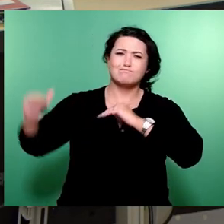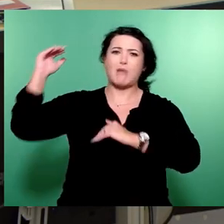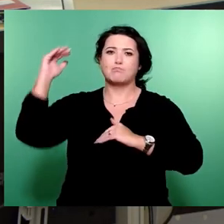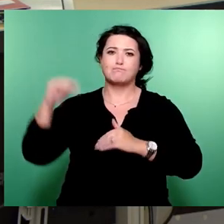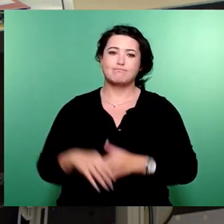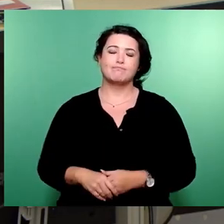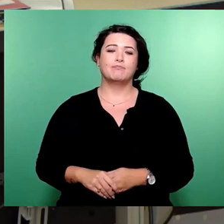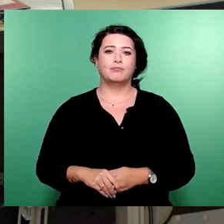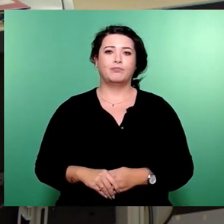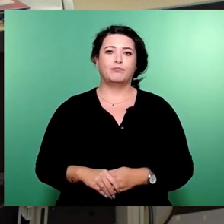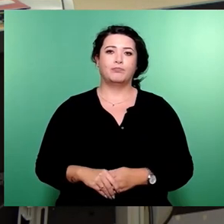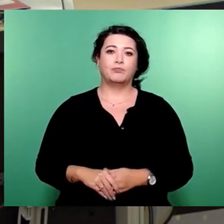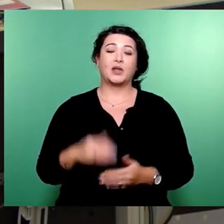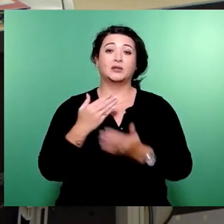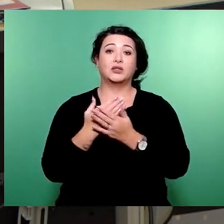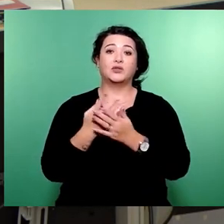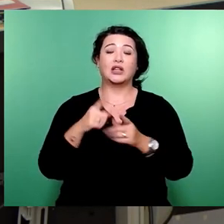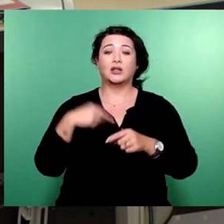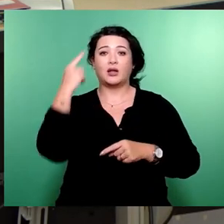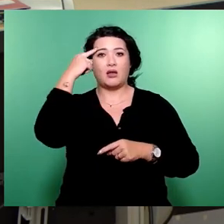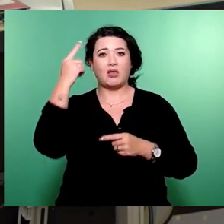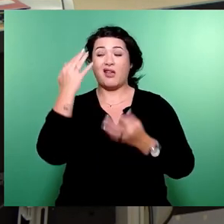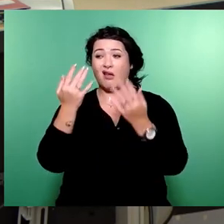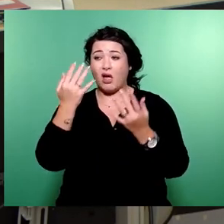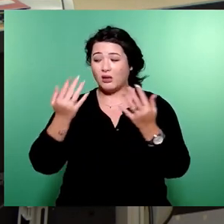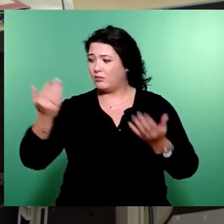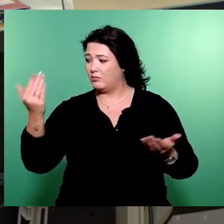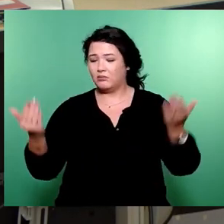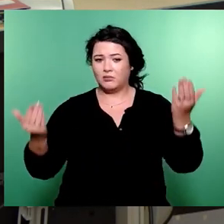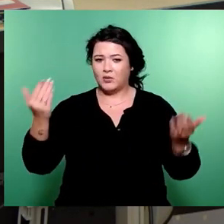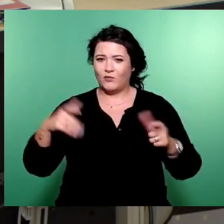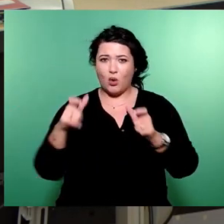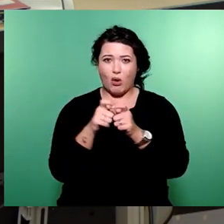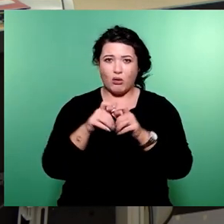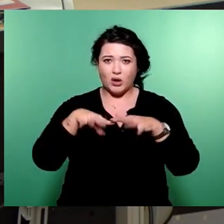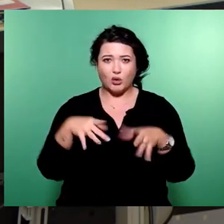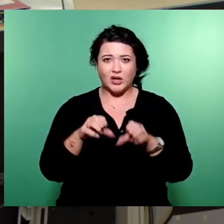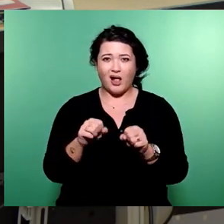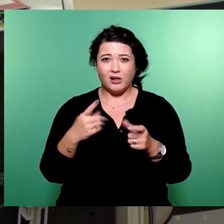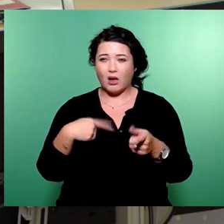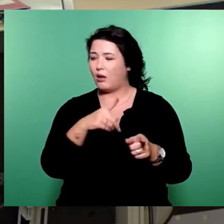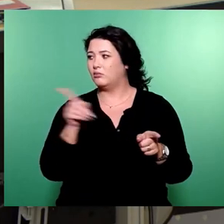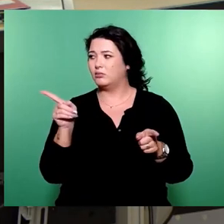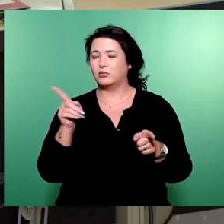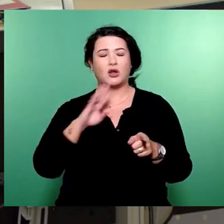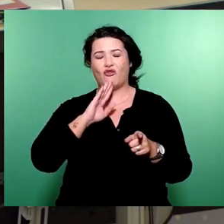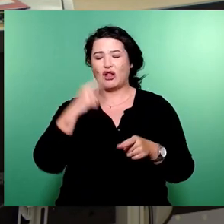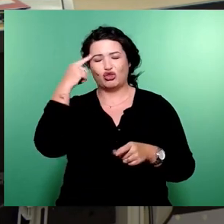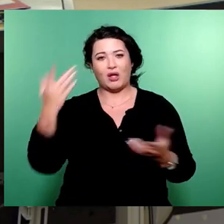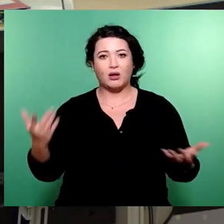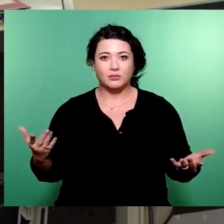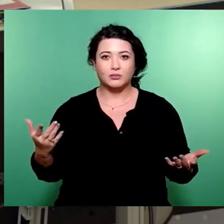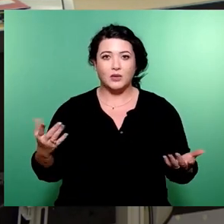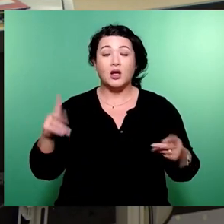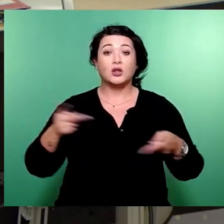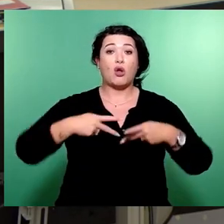Und daher ist die Denkrechtung dieses Rekordhaushaltes falsch. Es geht in die gleiche Denkrichtung, wie es immer in öffentlichen,